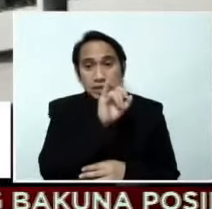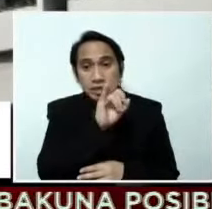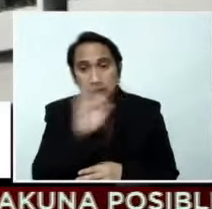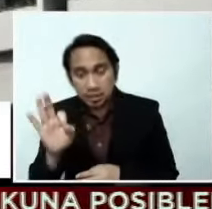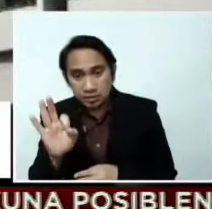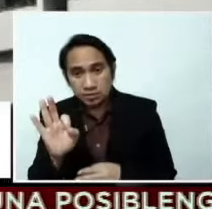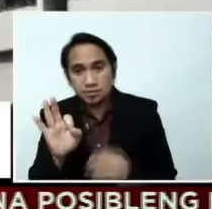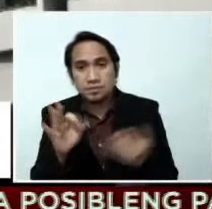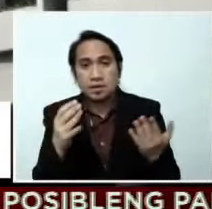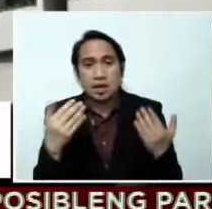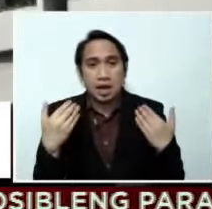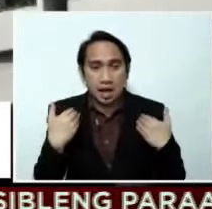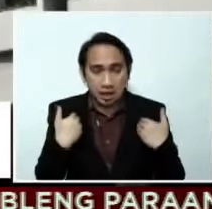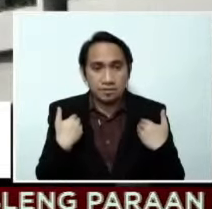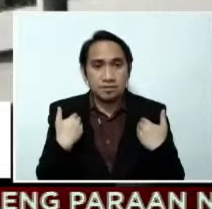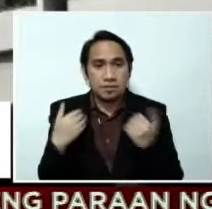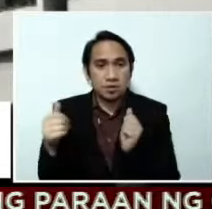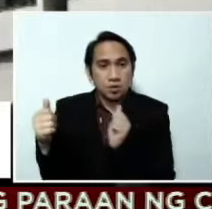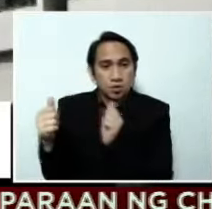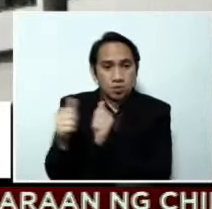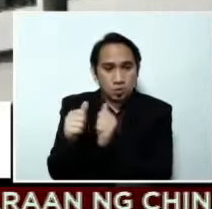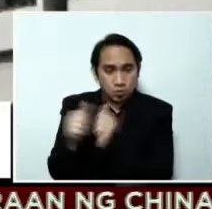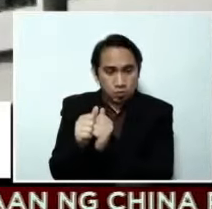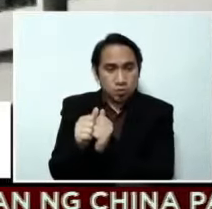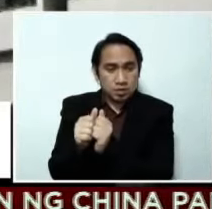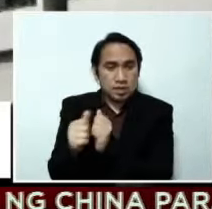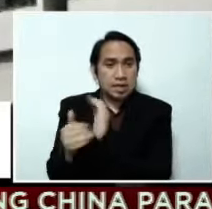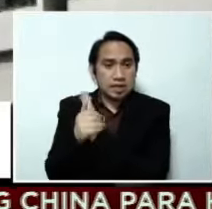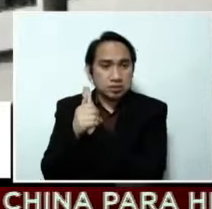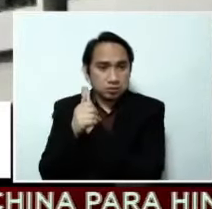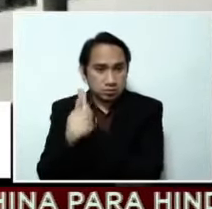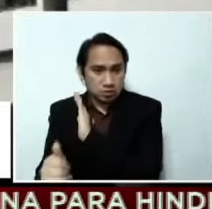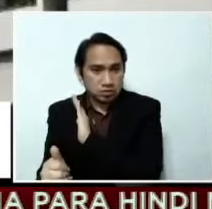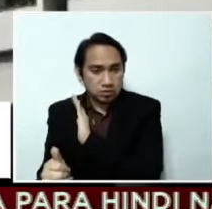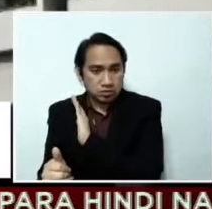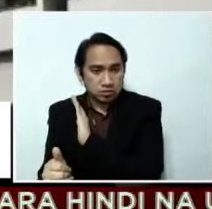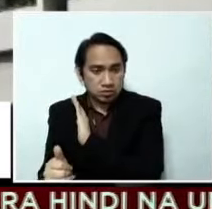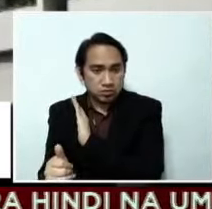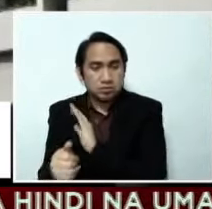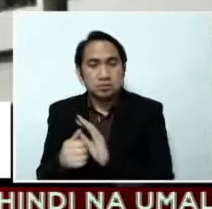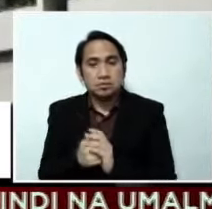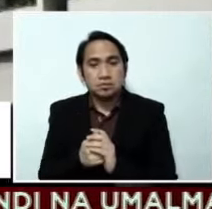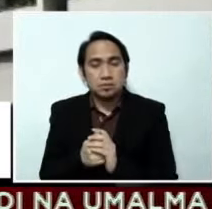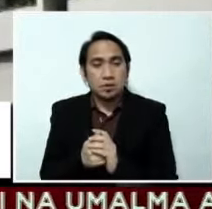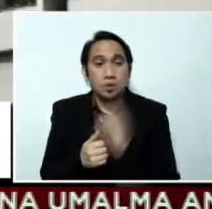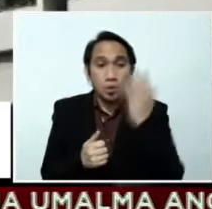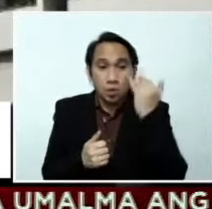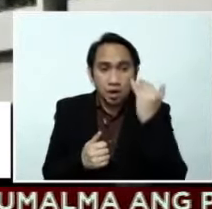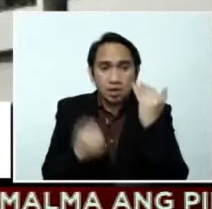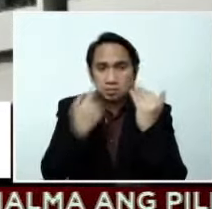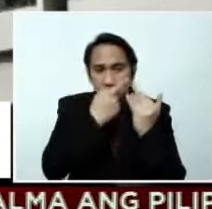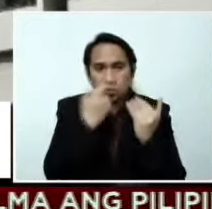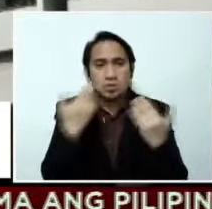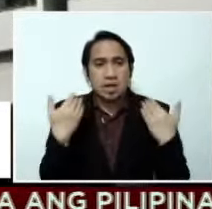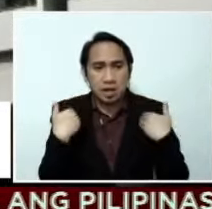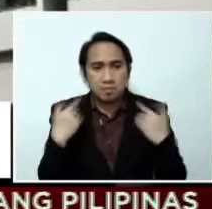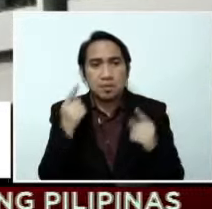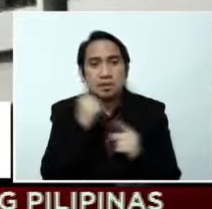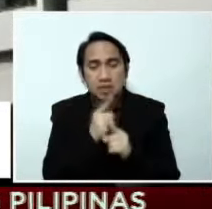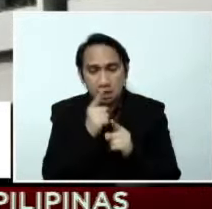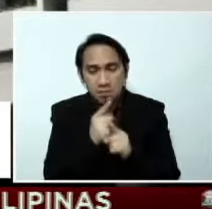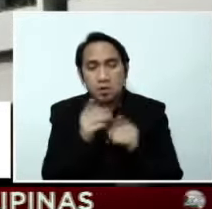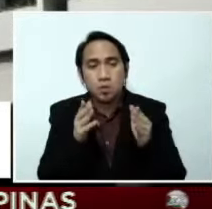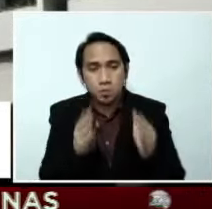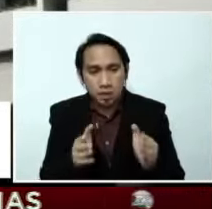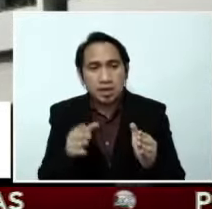supervision of a health practitioner and health professional. Kasi po, meron din namang paggamit niyan, meron training